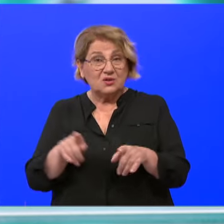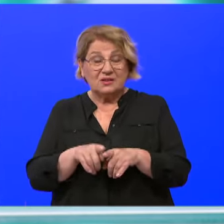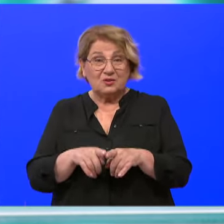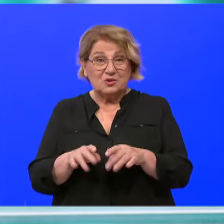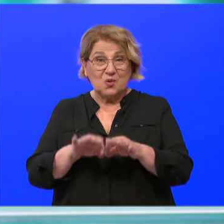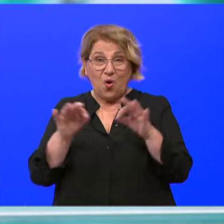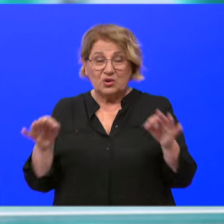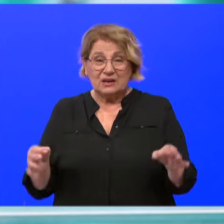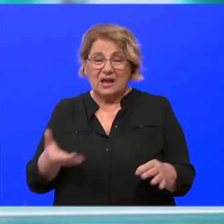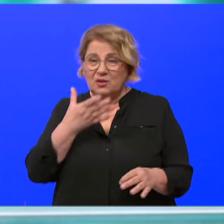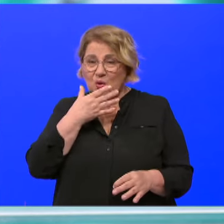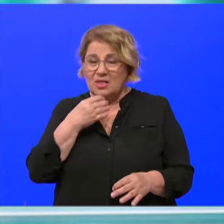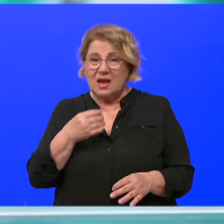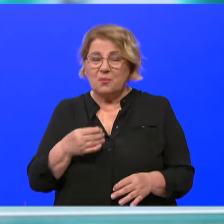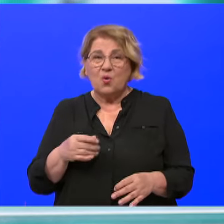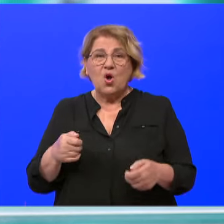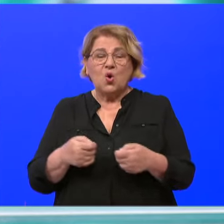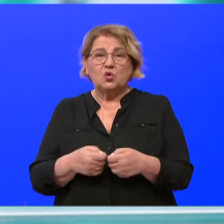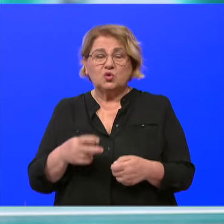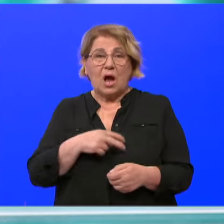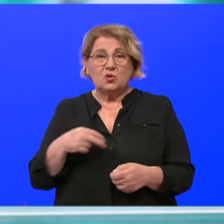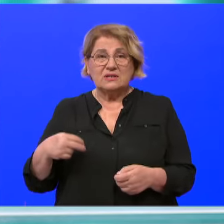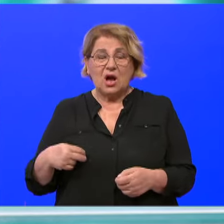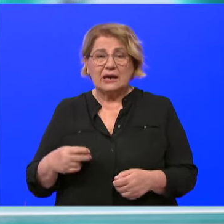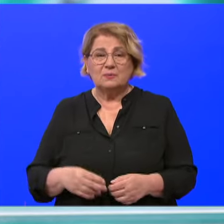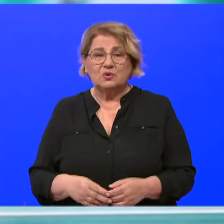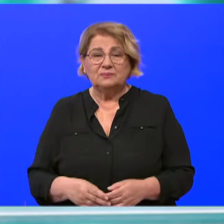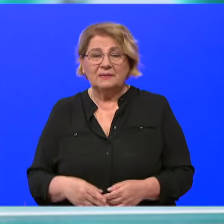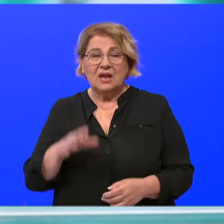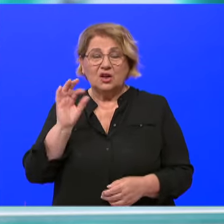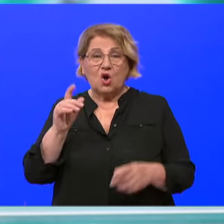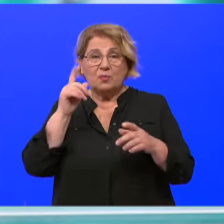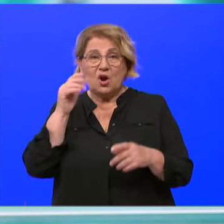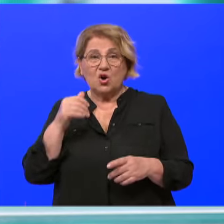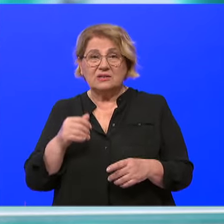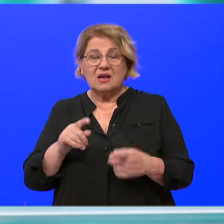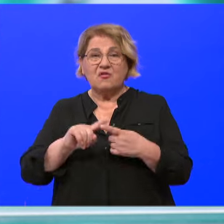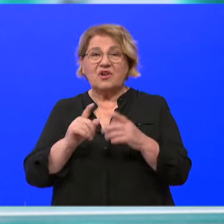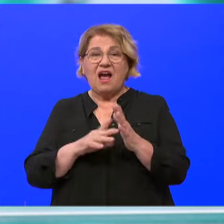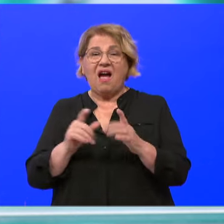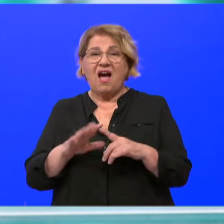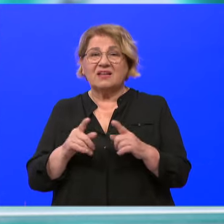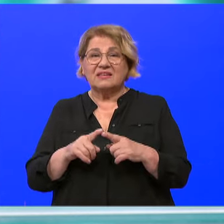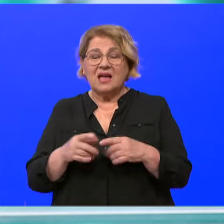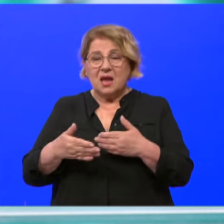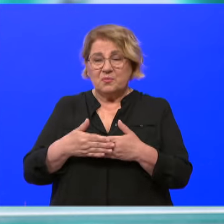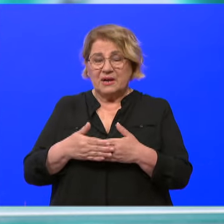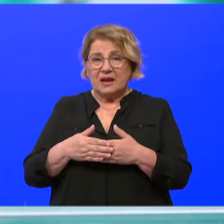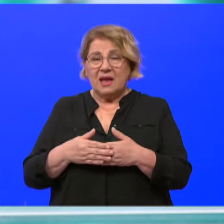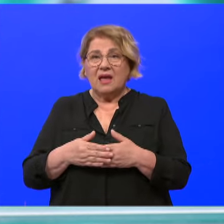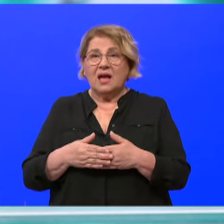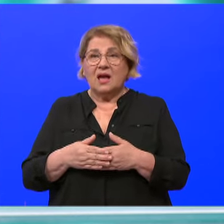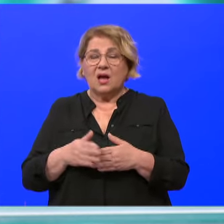jednu prekrasnu udrugu u Zagrebu koja se zove Dobri otac Fra Ante Antić pri Gospi Lurskom u